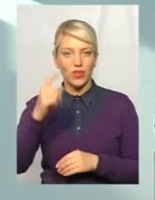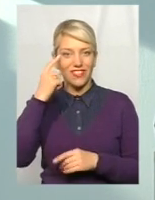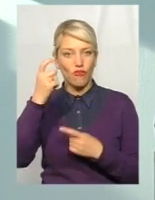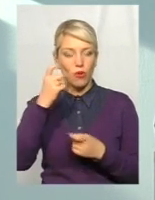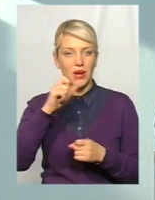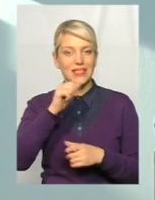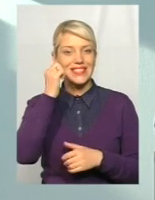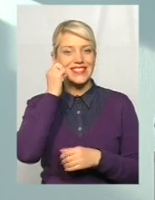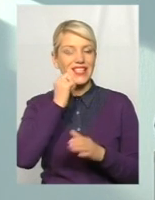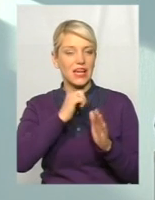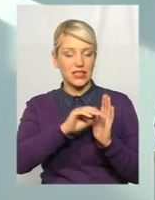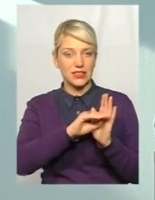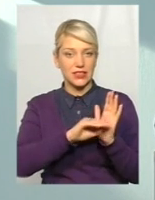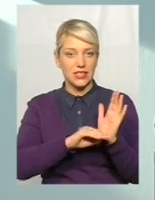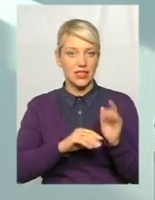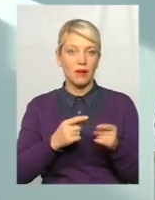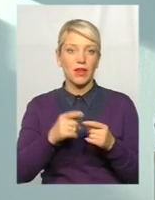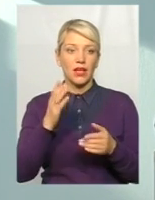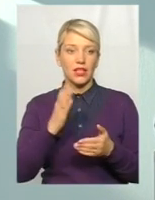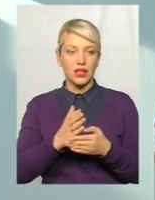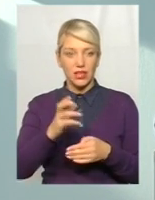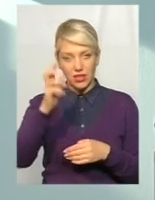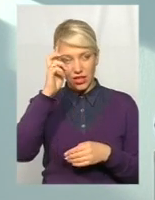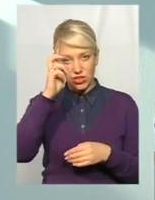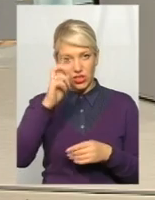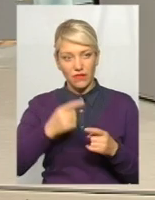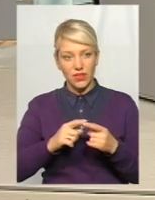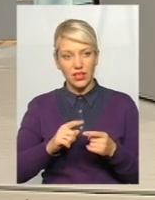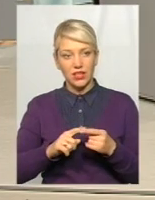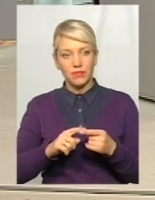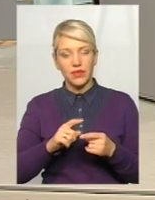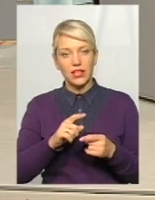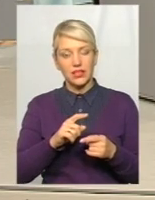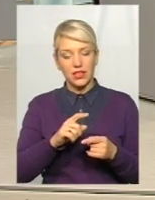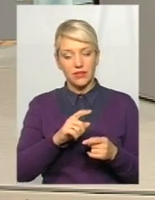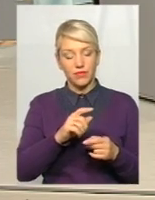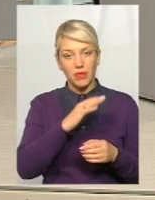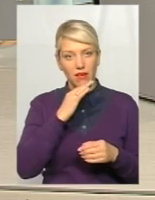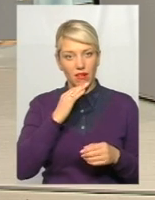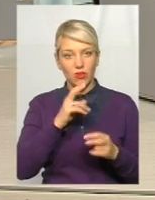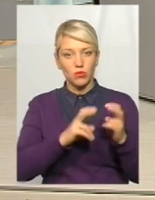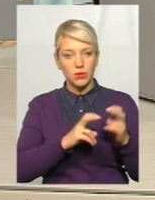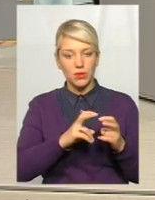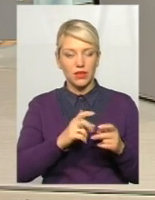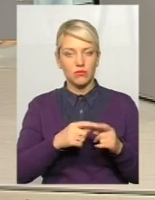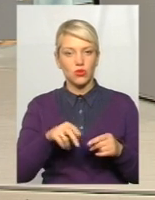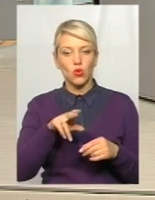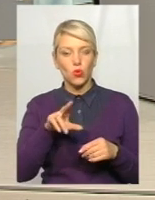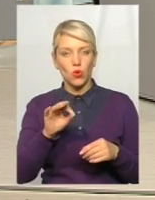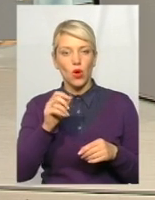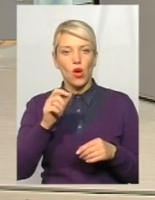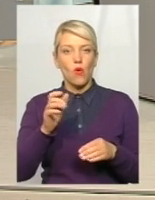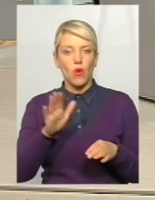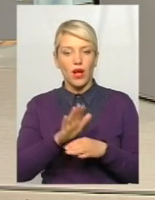такий досвід є, вже ряд державних структур переводили з російського права на забезпечення, деякі навіть до указу президента вже вони були